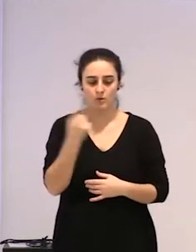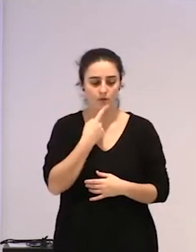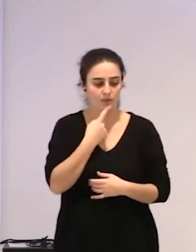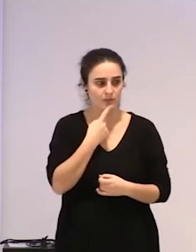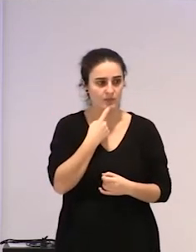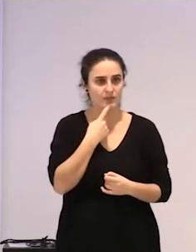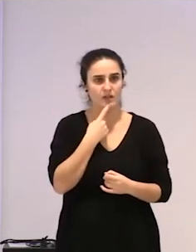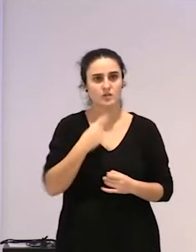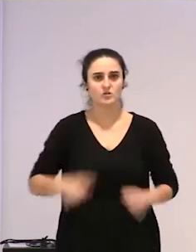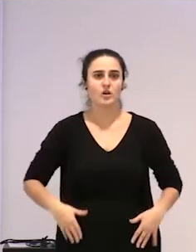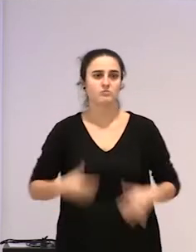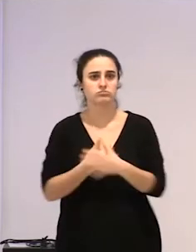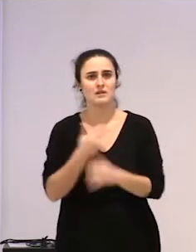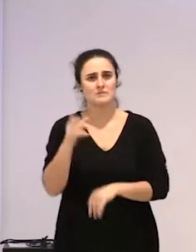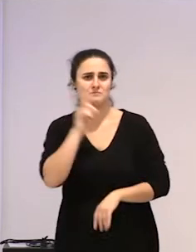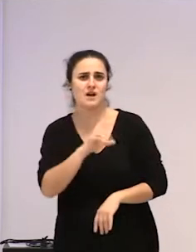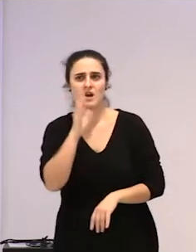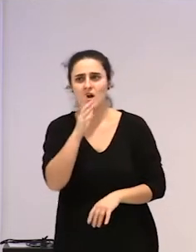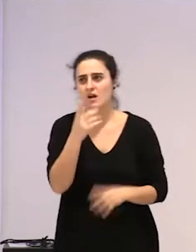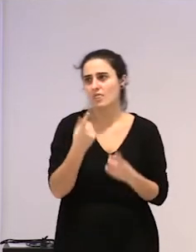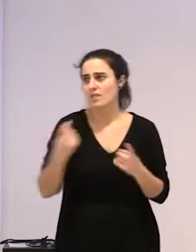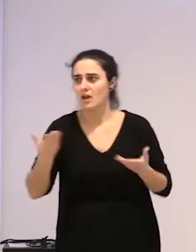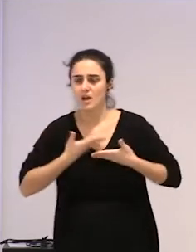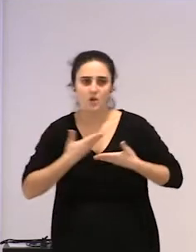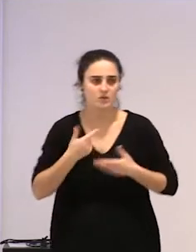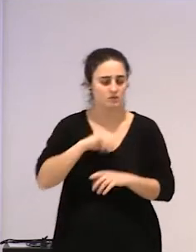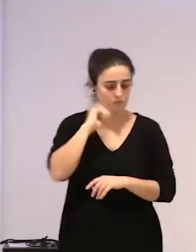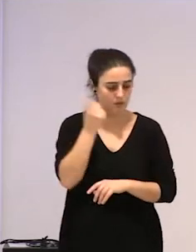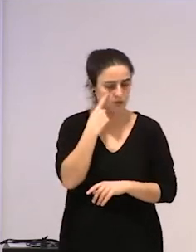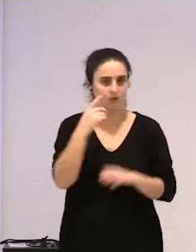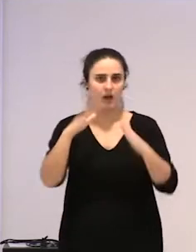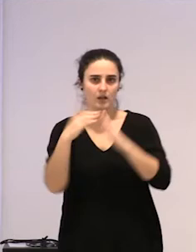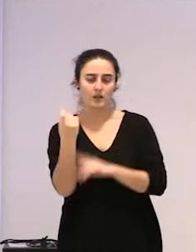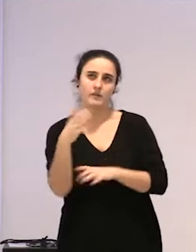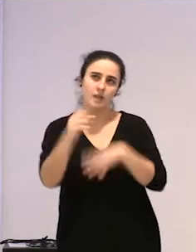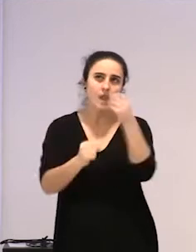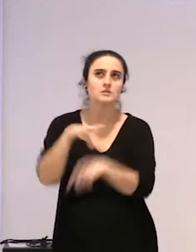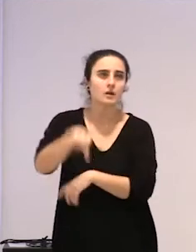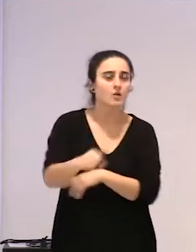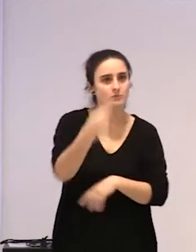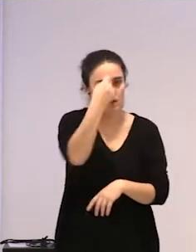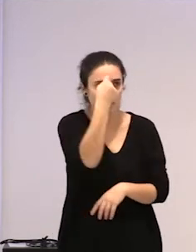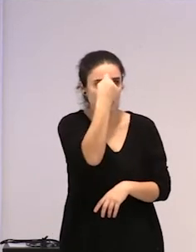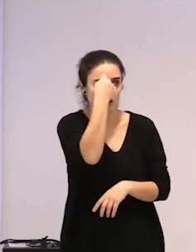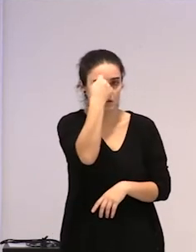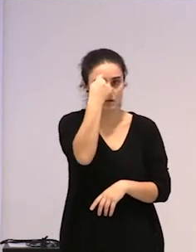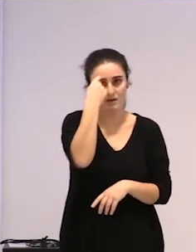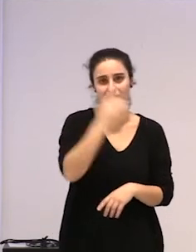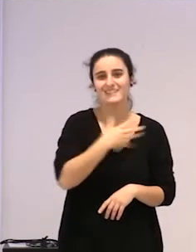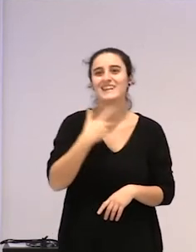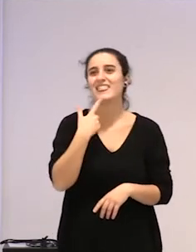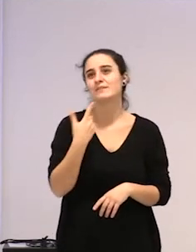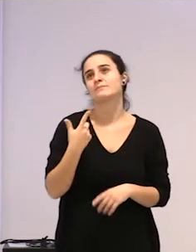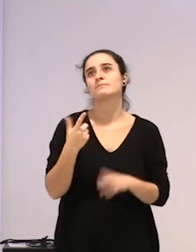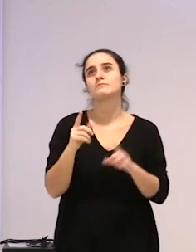gaizkizeukala, eta ez dakizer, konturatu nahi zetxean ez nea faltazai dela, ez, nola bait, ez da,